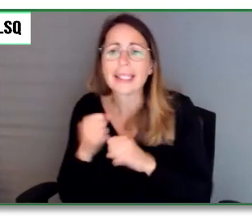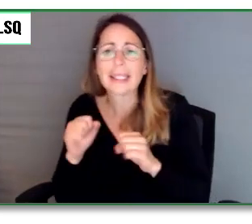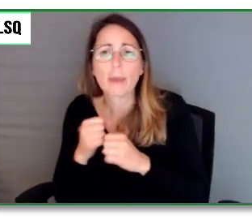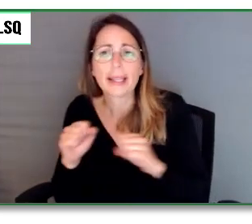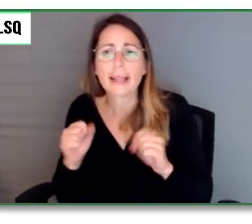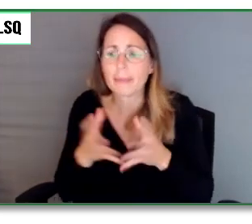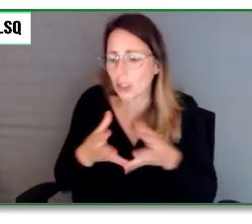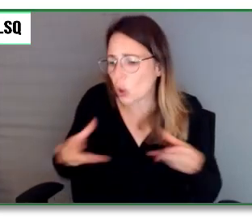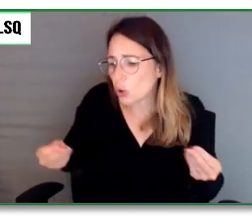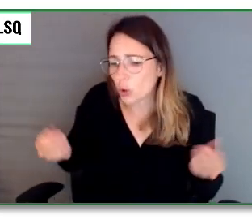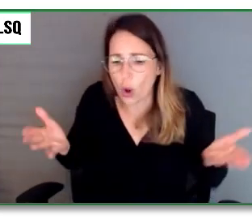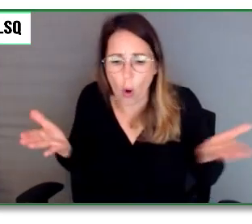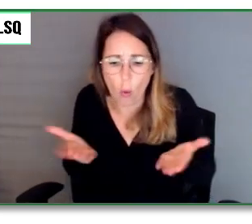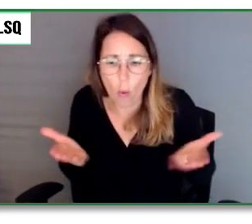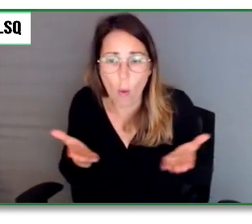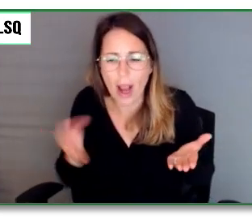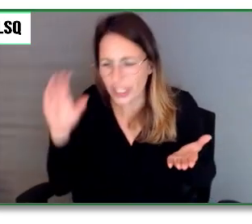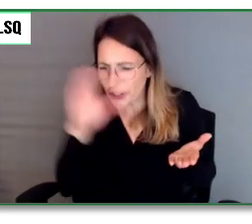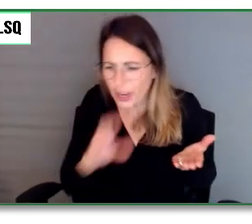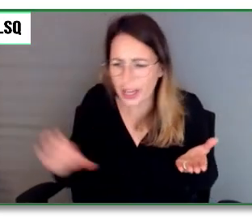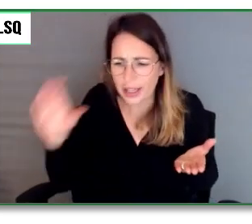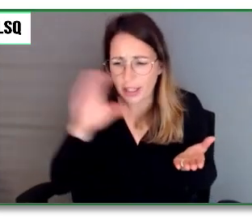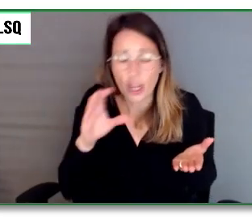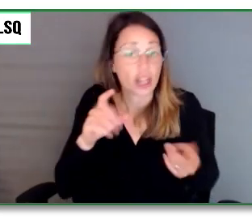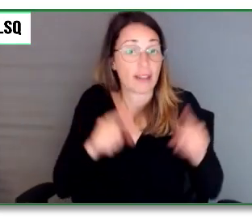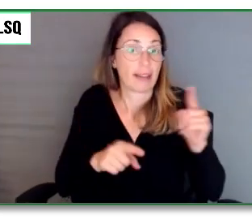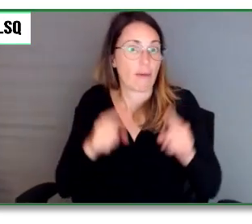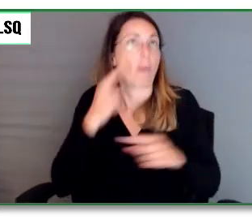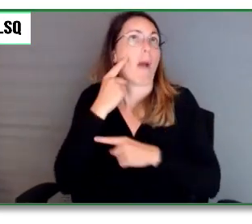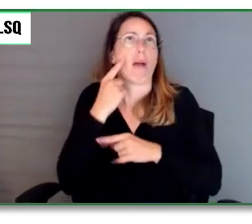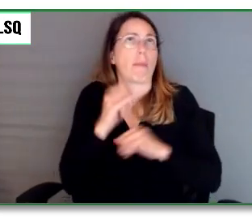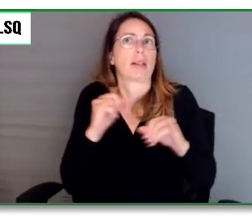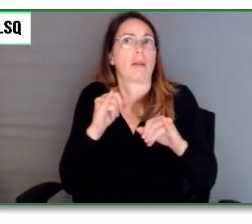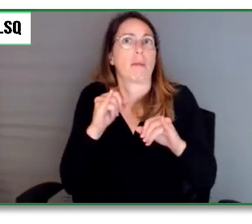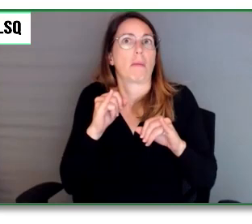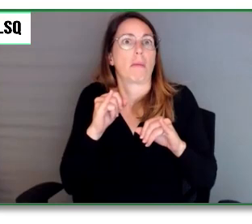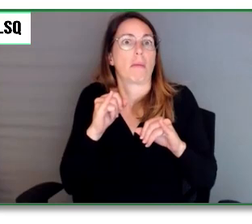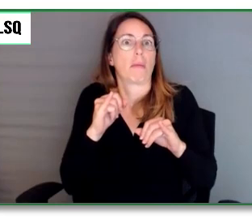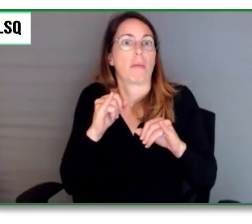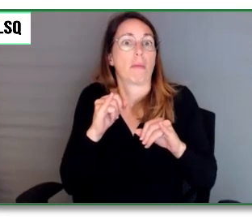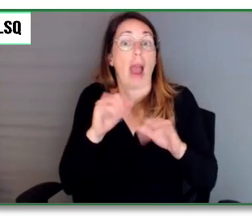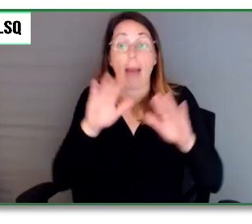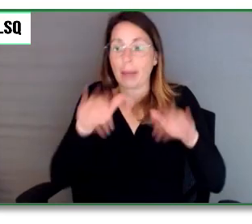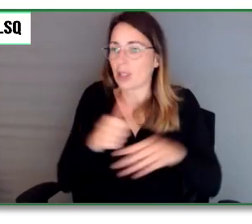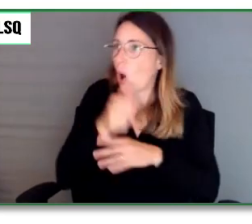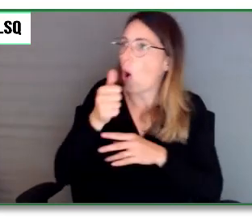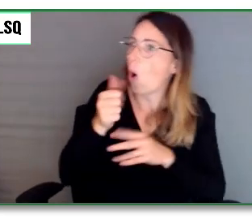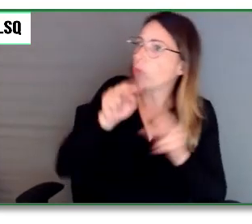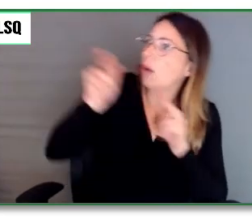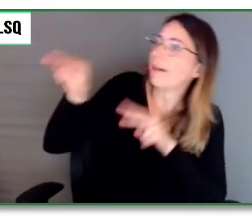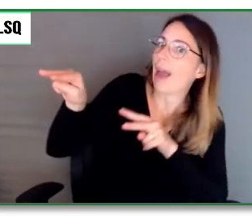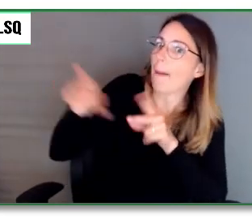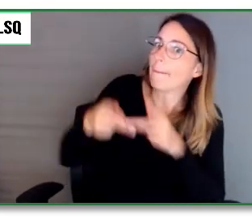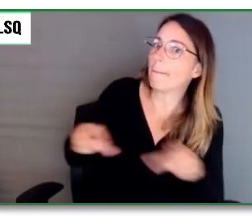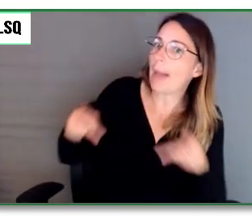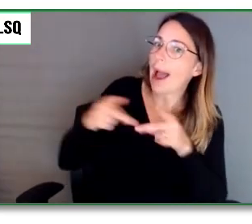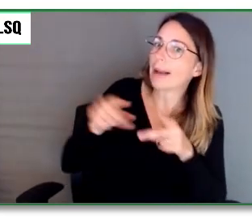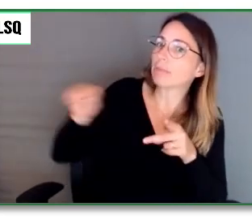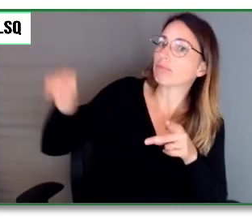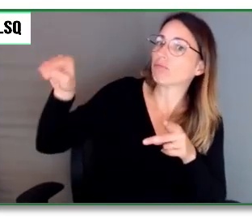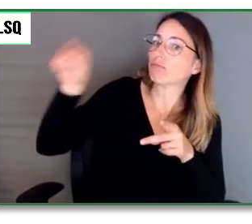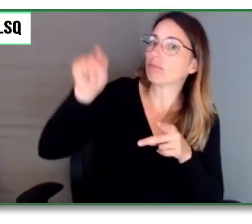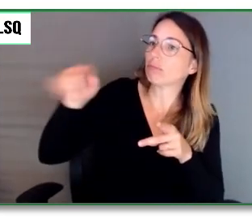pensons qu'une chose n'est pas possible, mais tout simplement en étudiant d'autres parcs, d'autres aires qui ressemblent au nôtre,